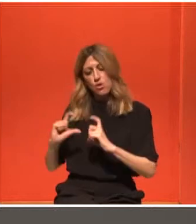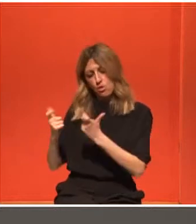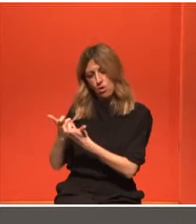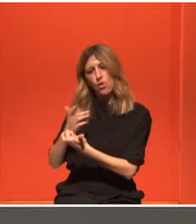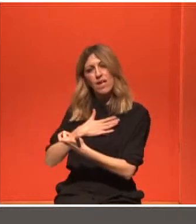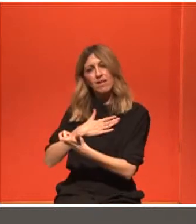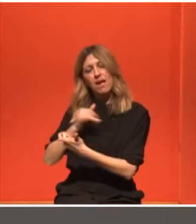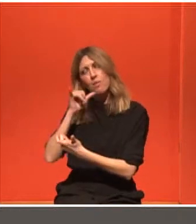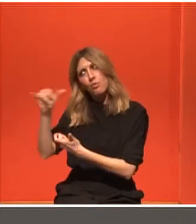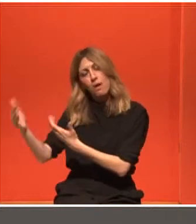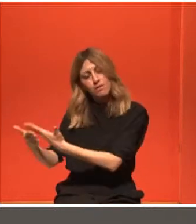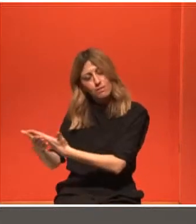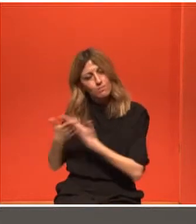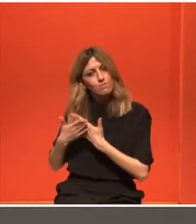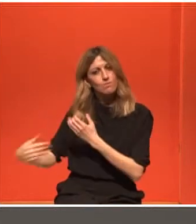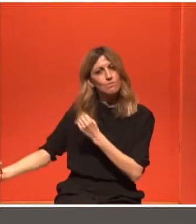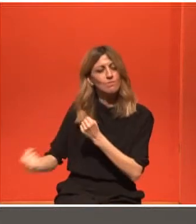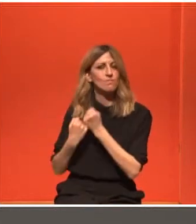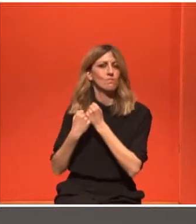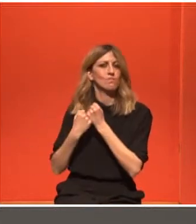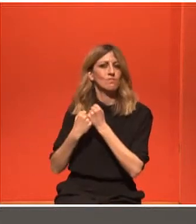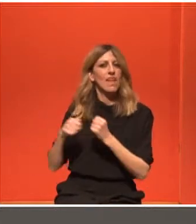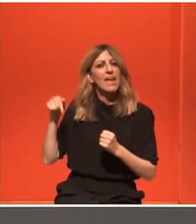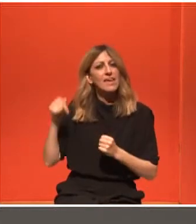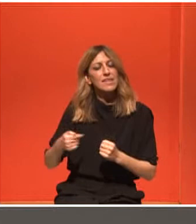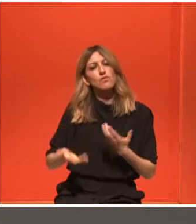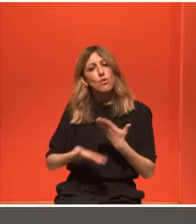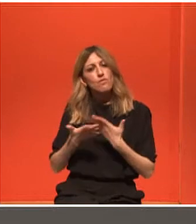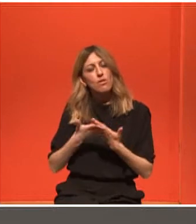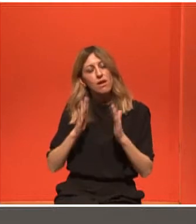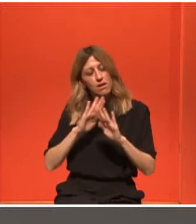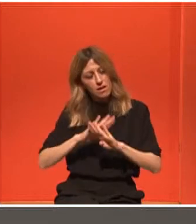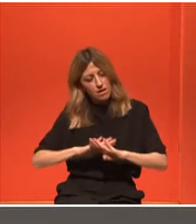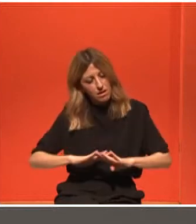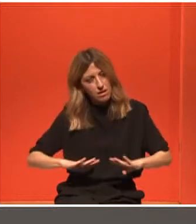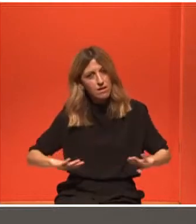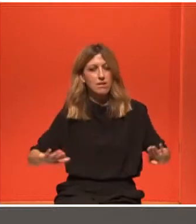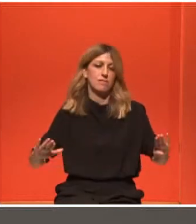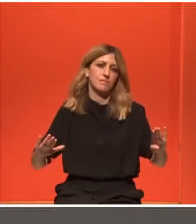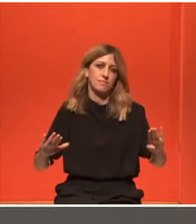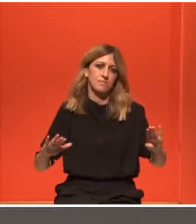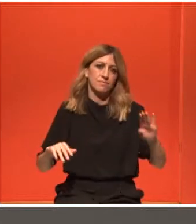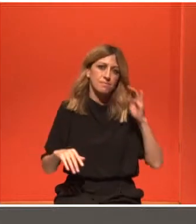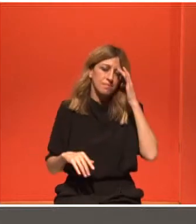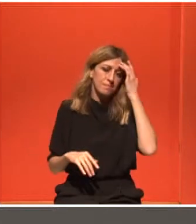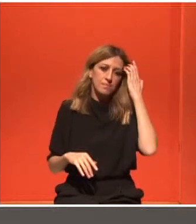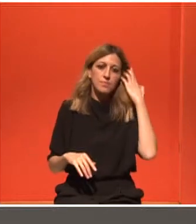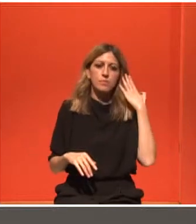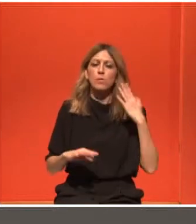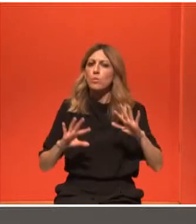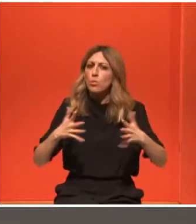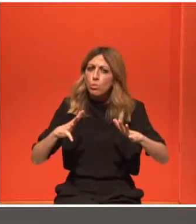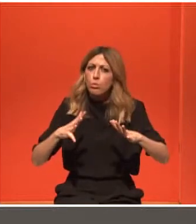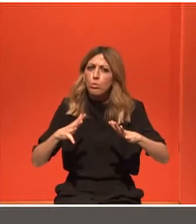Και αυτό από μόνο του μπορεί να δράσει καταπραγητικά ως προς την καρκινογέννηση. Δηλαδή και ιατρικά να έχει